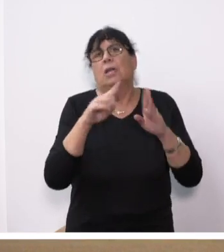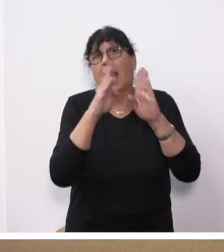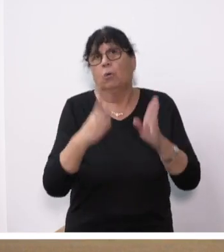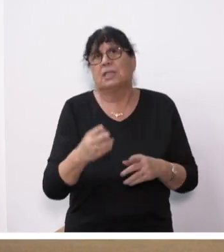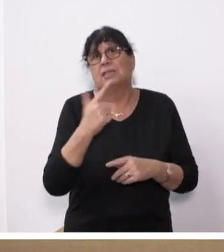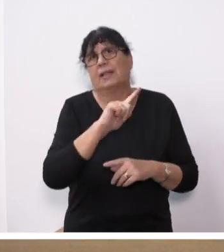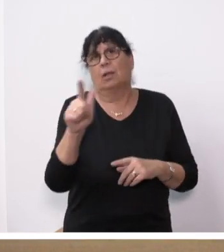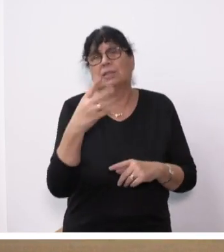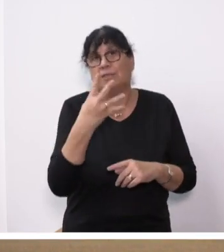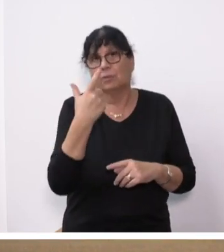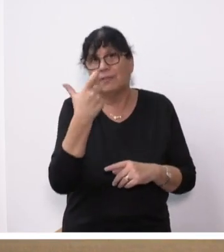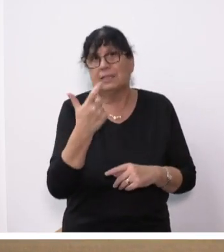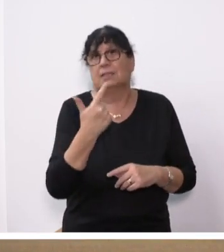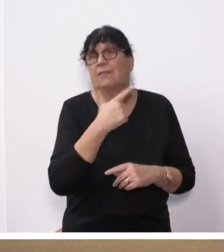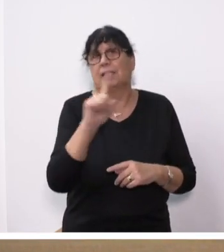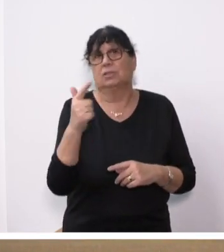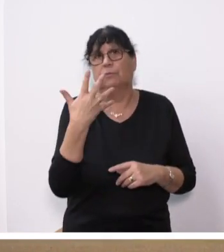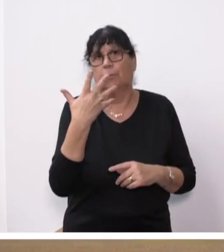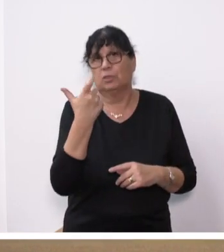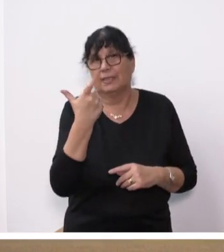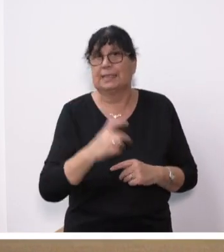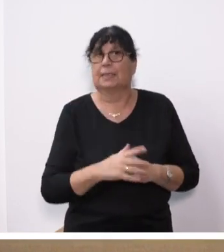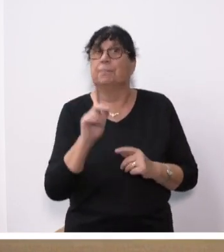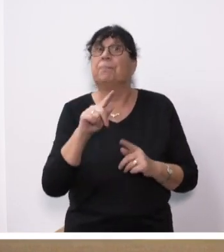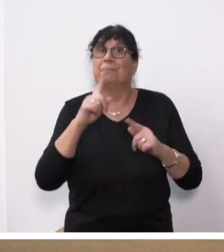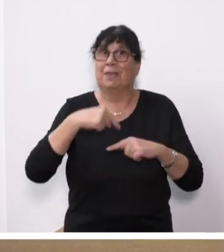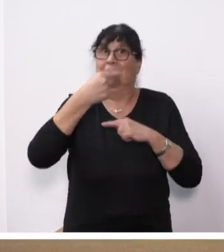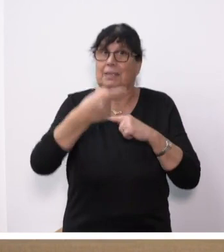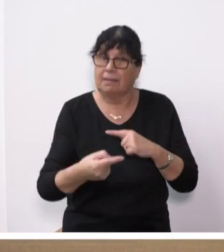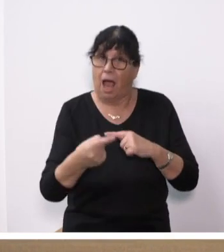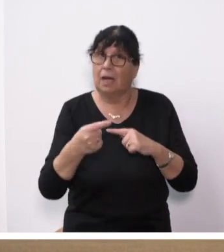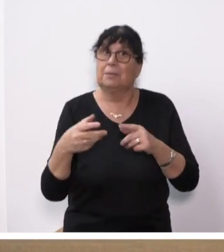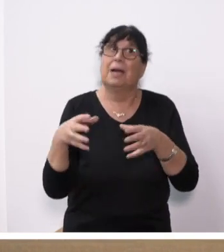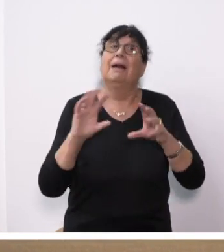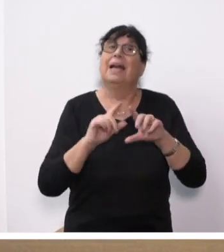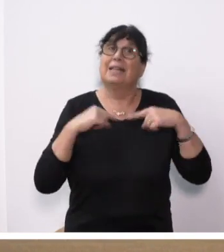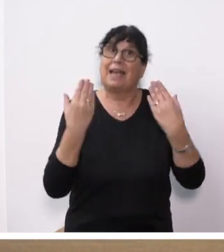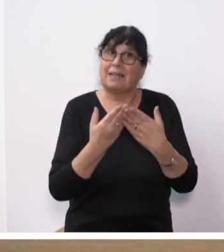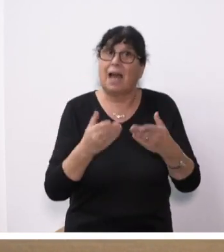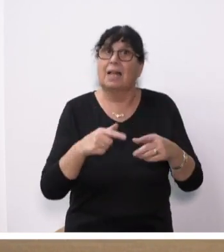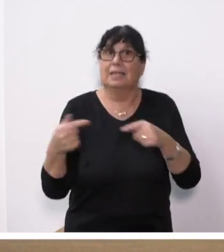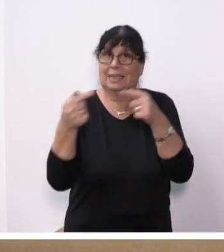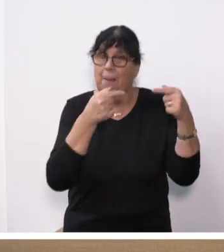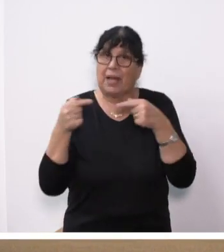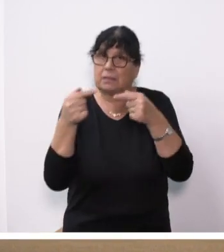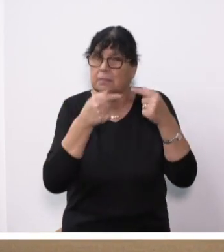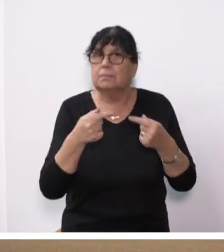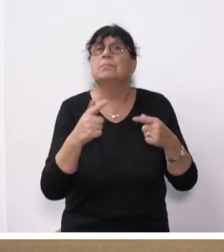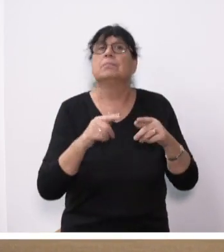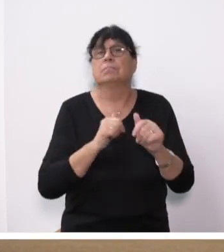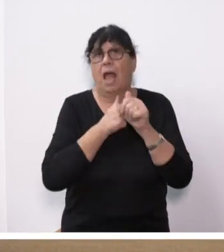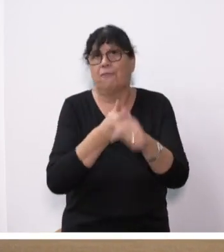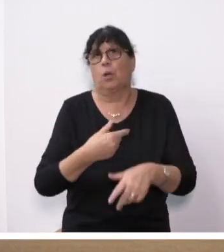-2025. Im Anschluss an die Generaldebatte erfolgen die entsprechenden Abstimmungen